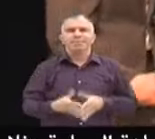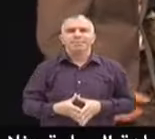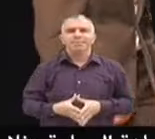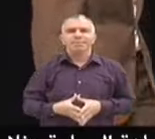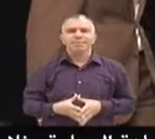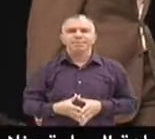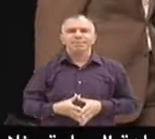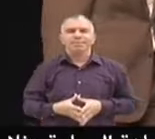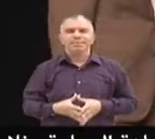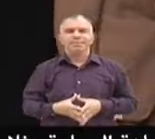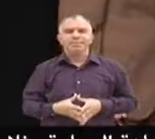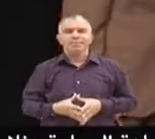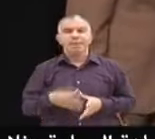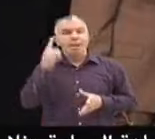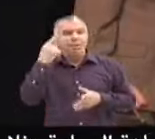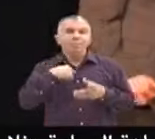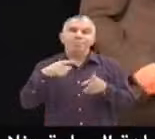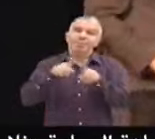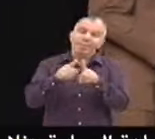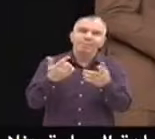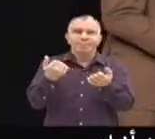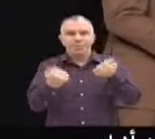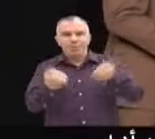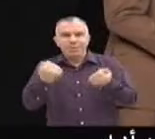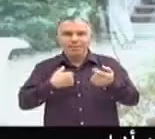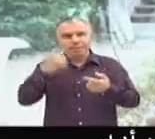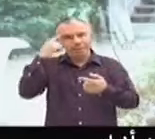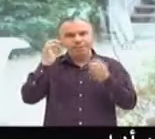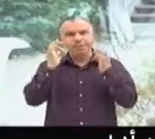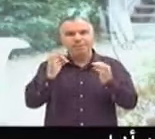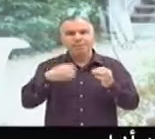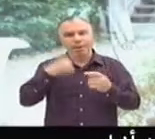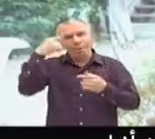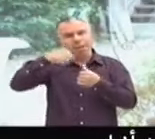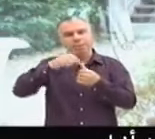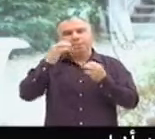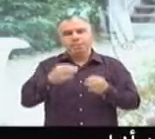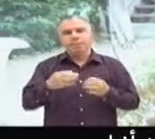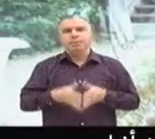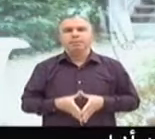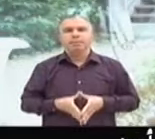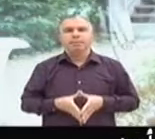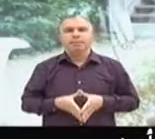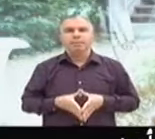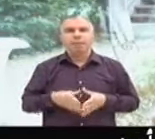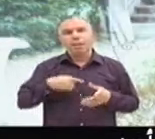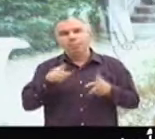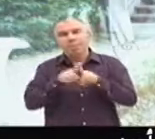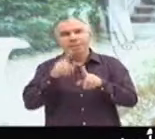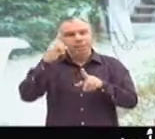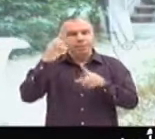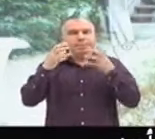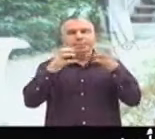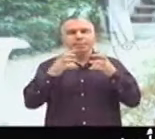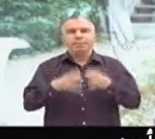La fiducité, alors ça, oui, c'est plus ou moins déjà, parce que par exemple, en voiture, le chassé de naturel, il revient au galop. Si on fait un coup de crasse, je deviens